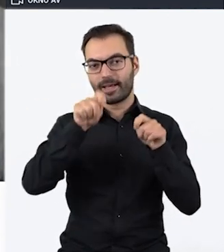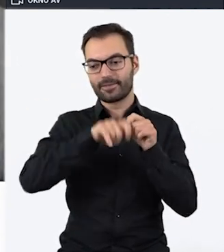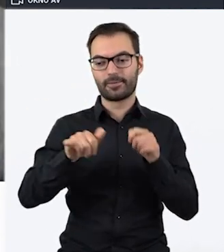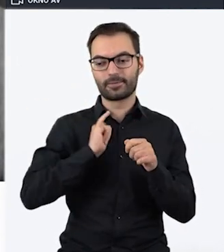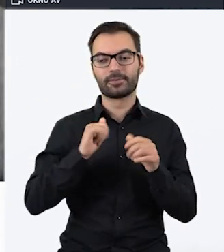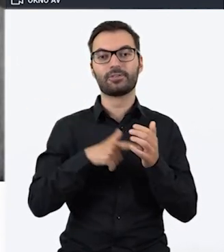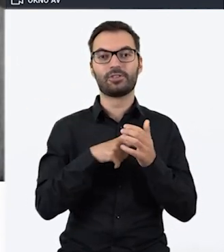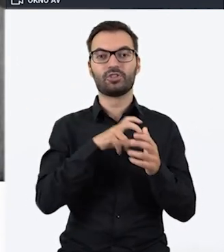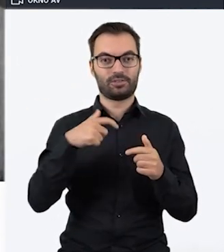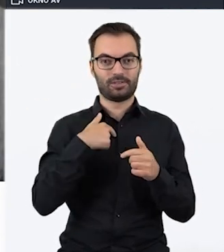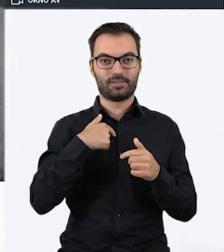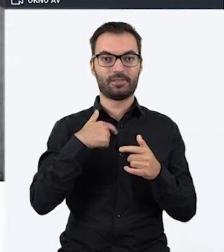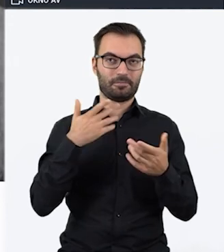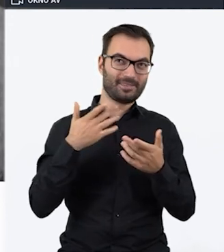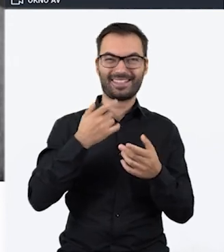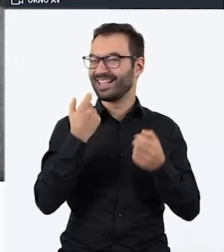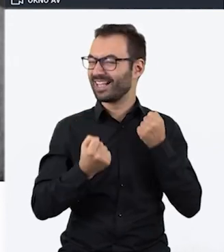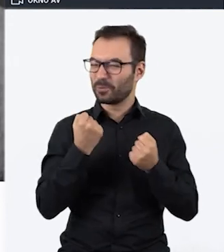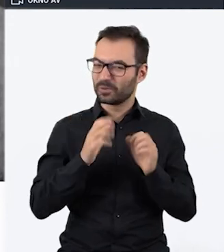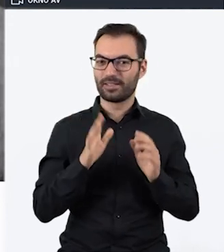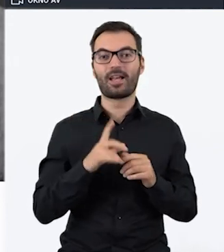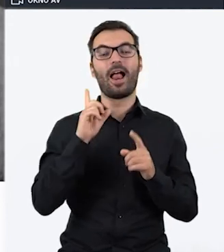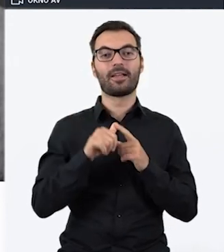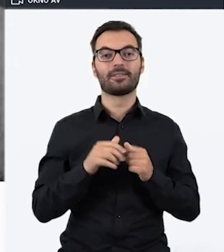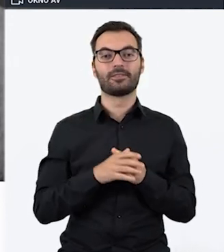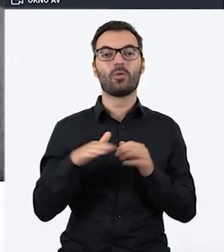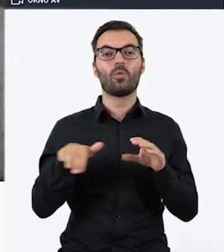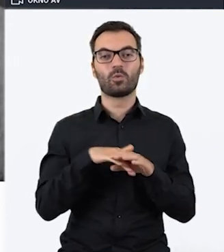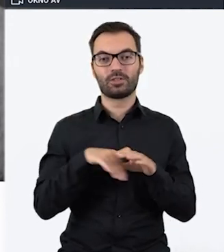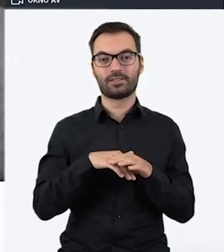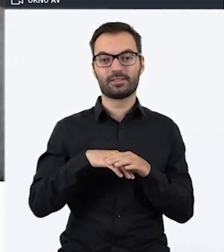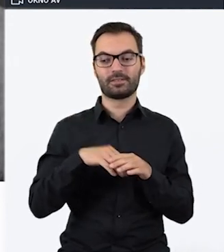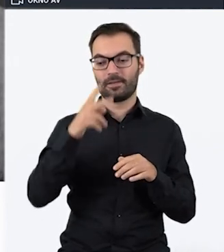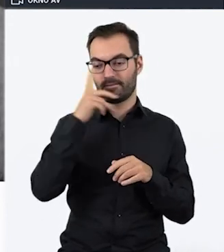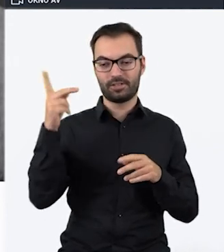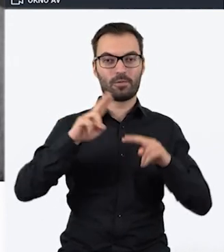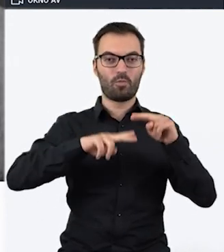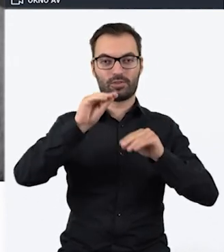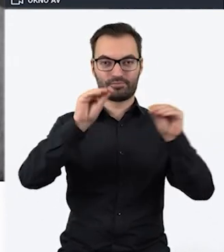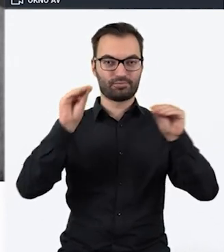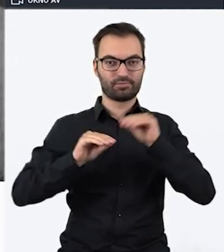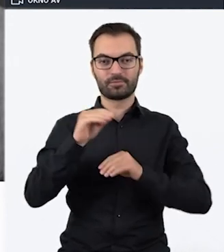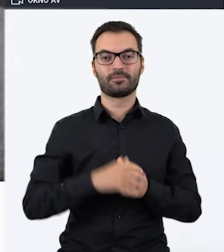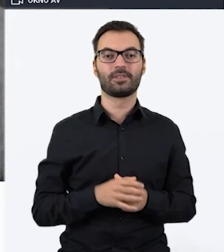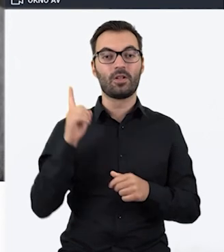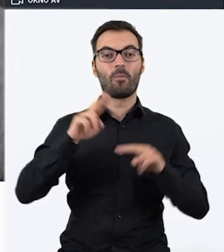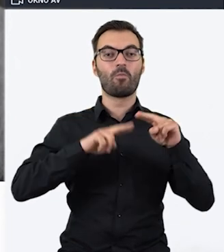jestem w stanie, czy nie wybrałem sobie za trudnych, ale uczestnik widzi takie rozłożone puzzle. Te puzzle